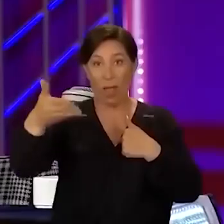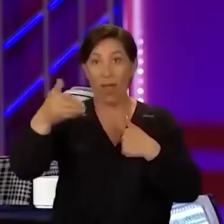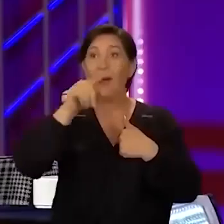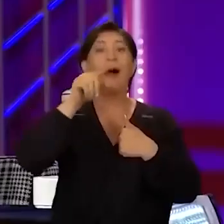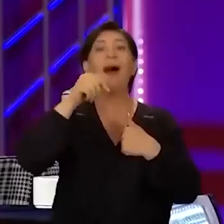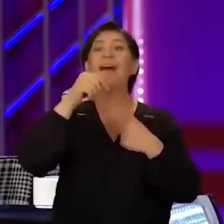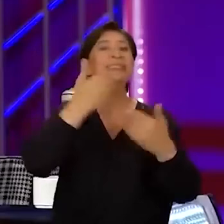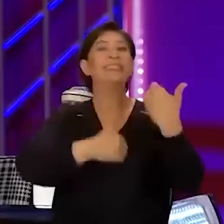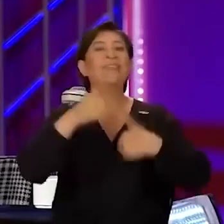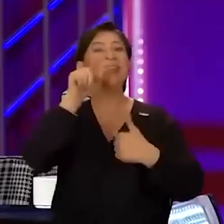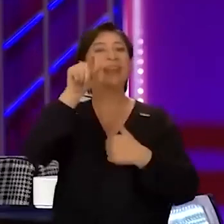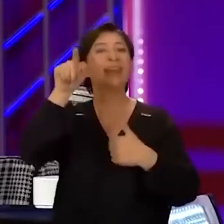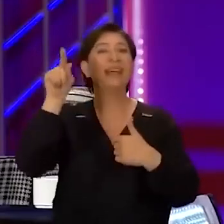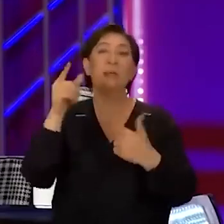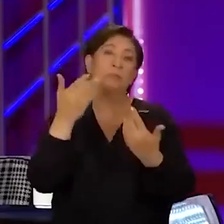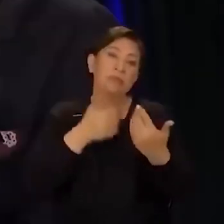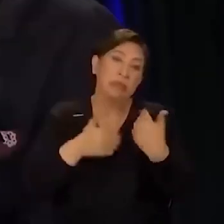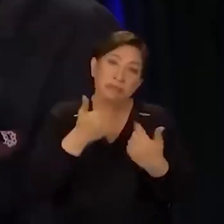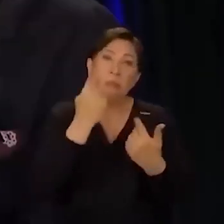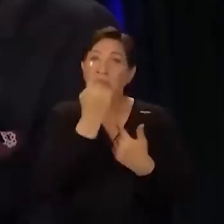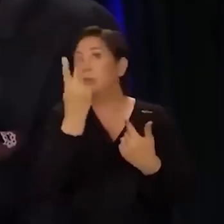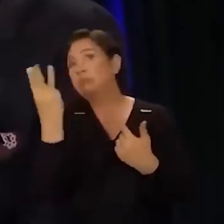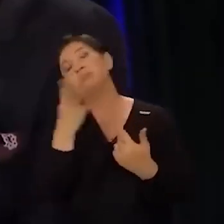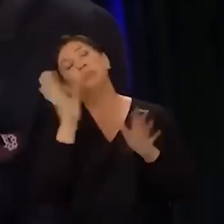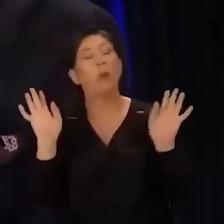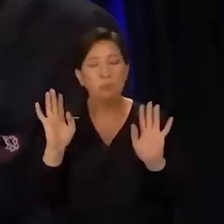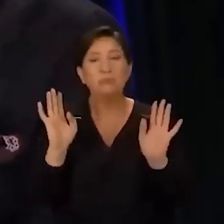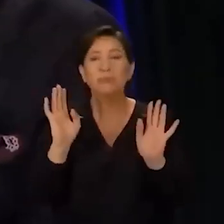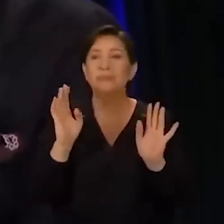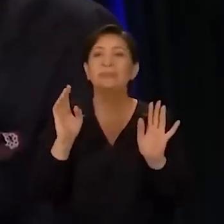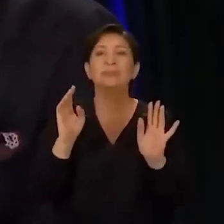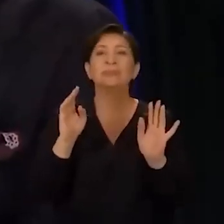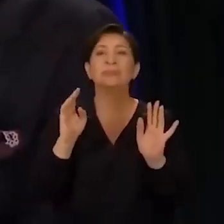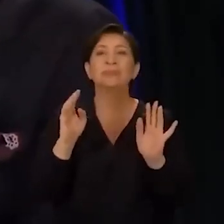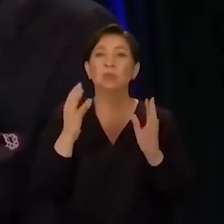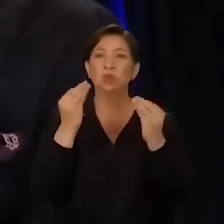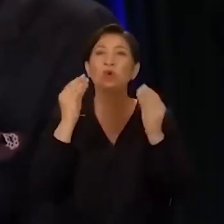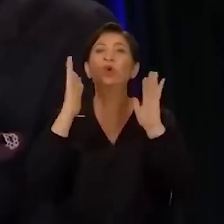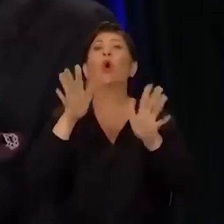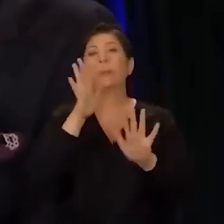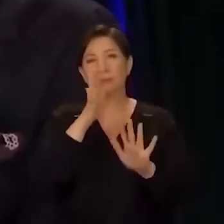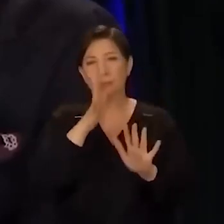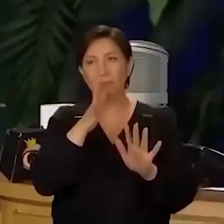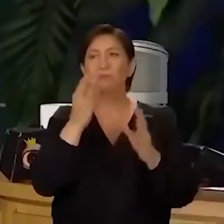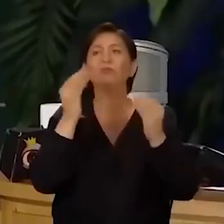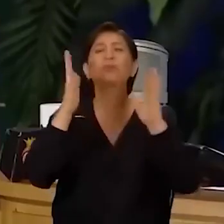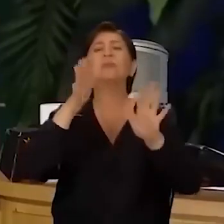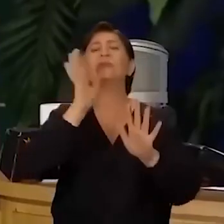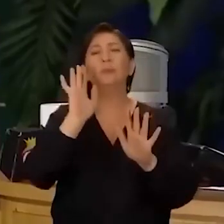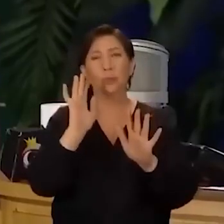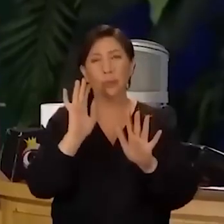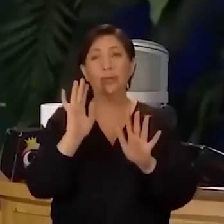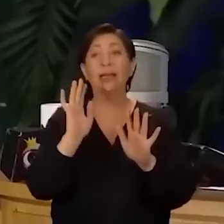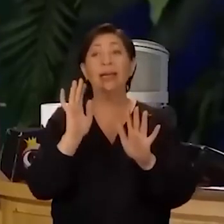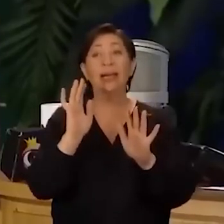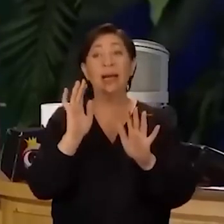olan kişi ya da kişiler bilmiyorum kaç tane çok yok. Şarkılar. Çok yok. Biliyorum biliyorum.